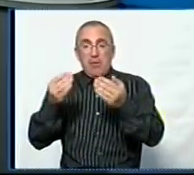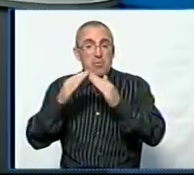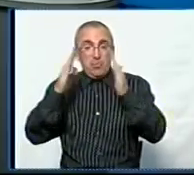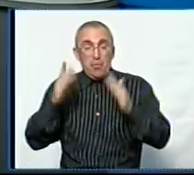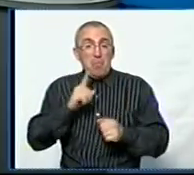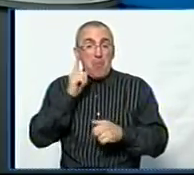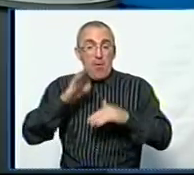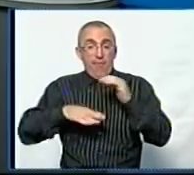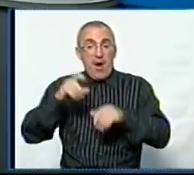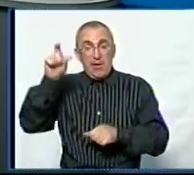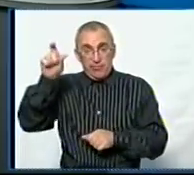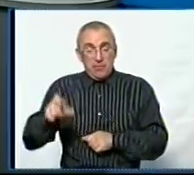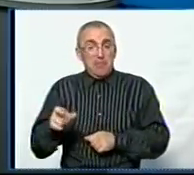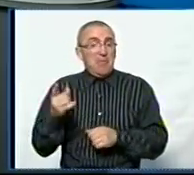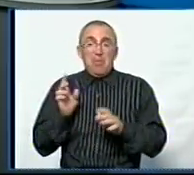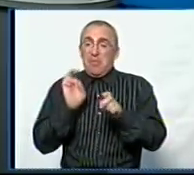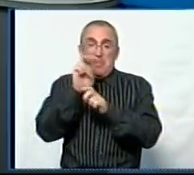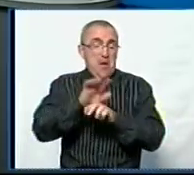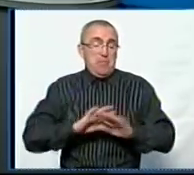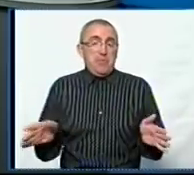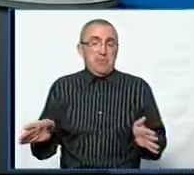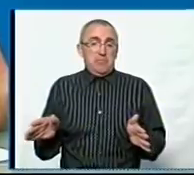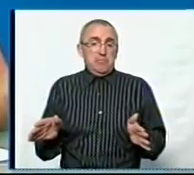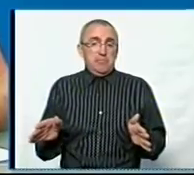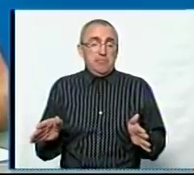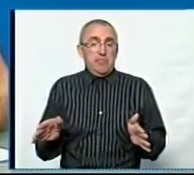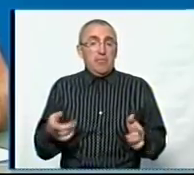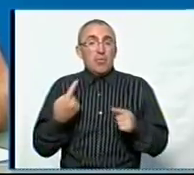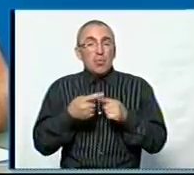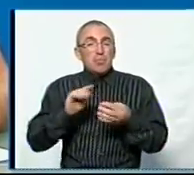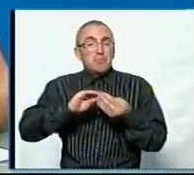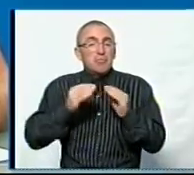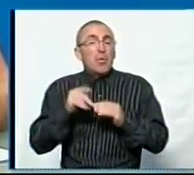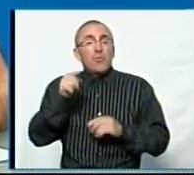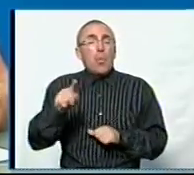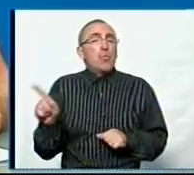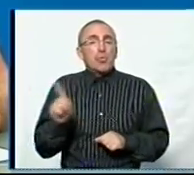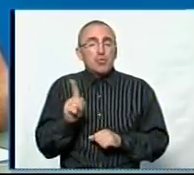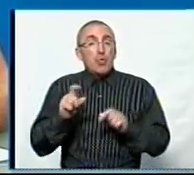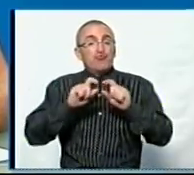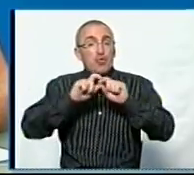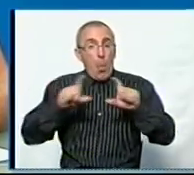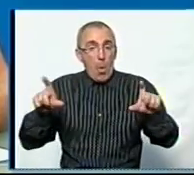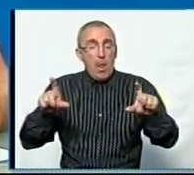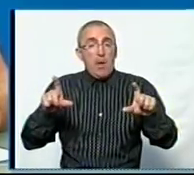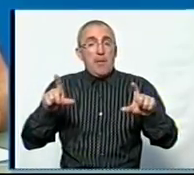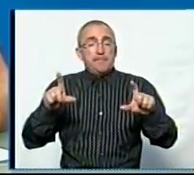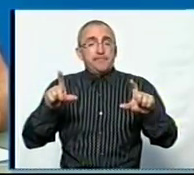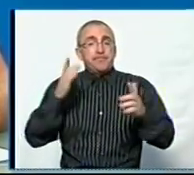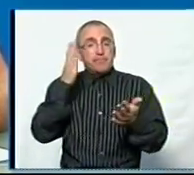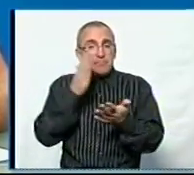молодому фахівцю, він до них не приїде. Тут колізія полягає в тому, що школи є